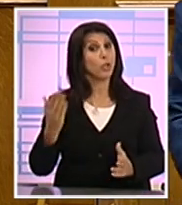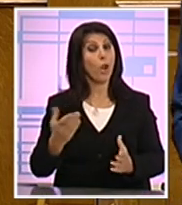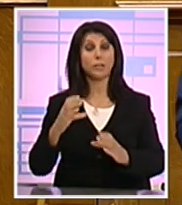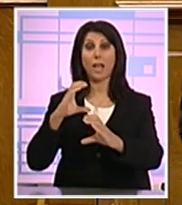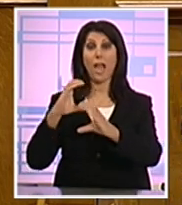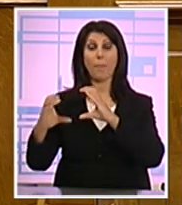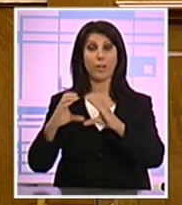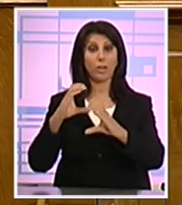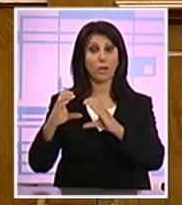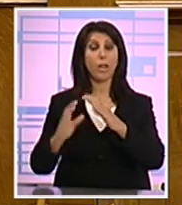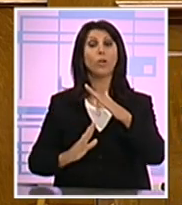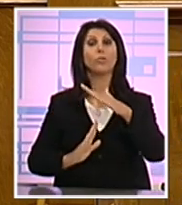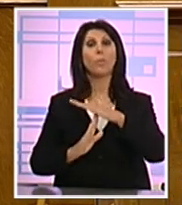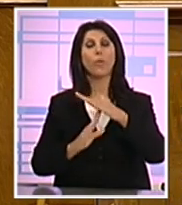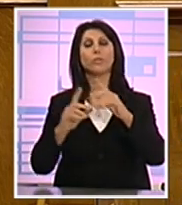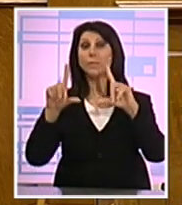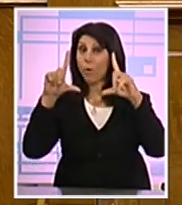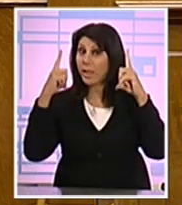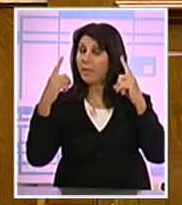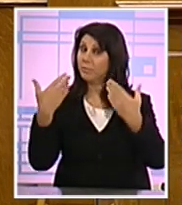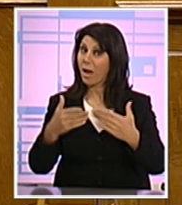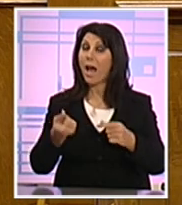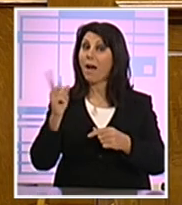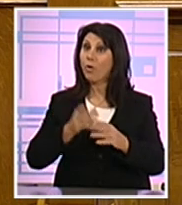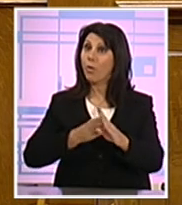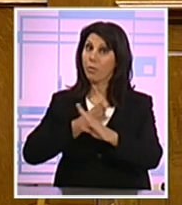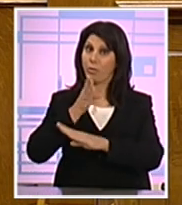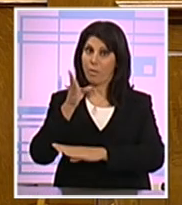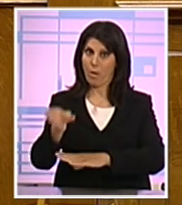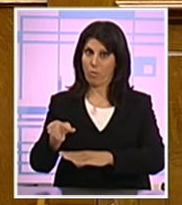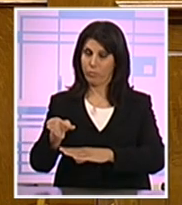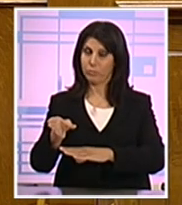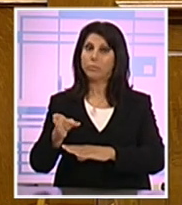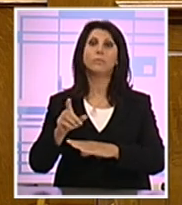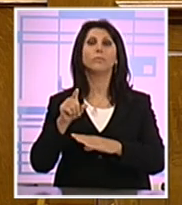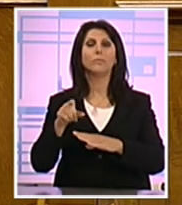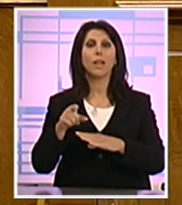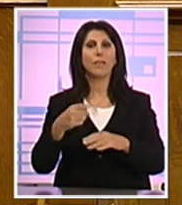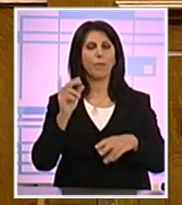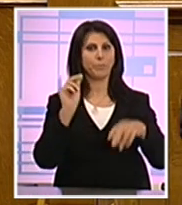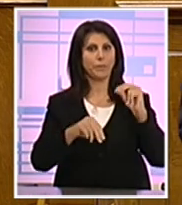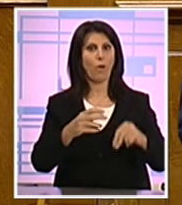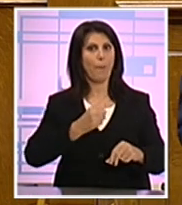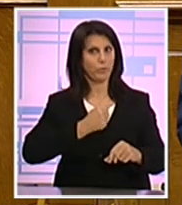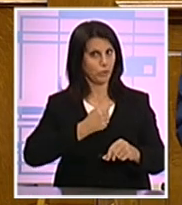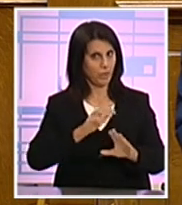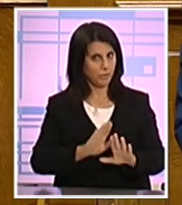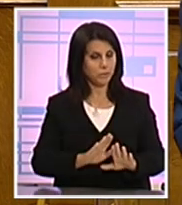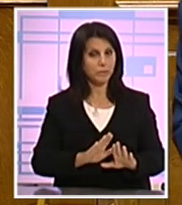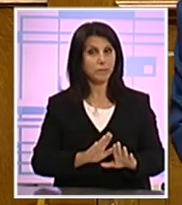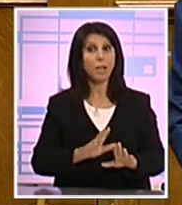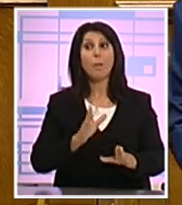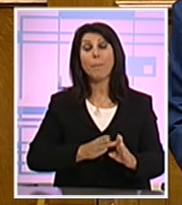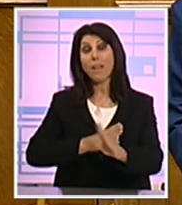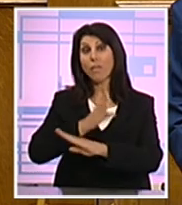τον Πρόεδρο της Δημοκρατίας και αύριο θα τον επισκεφθώ. Αμέσως μετά δηλαδή την ψήφω εμπιστοσύνης για να τον